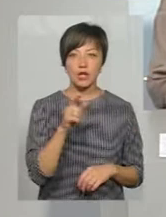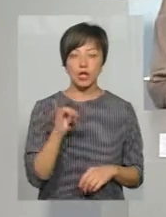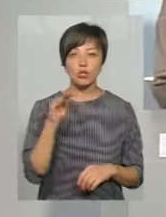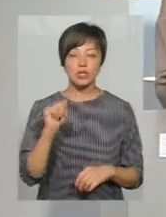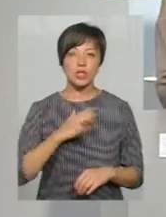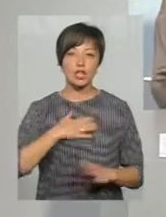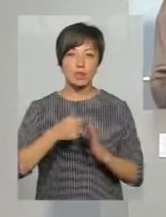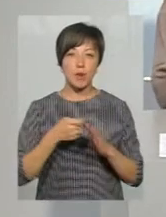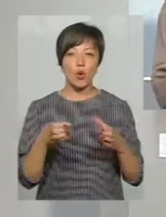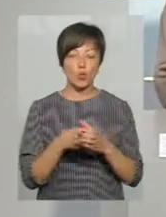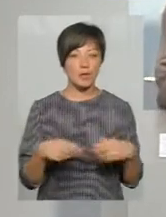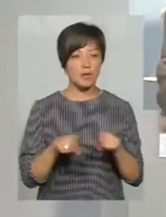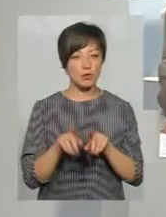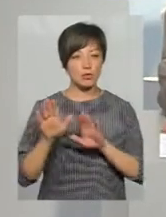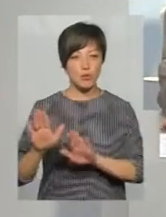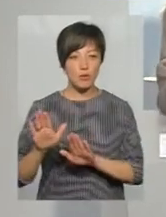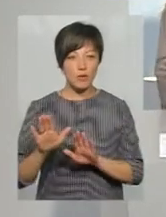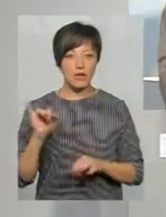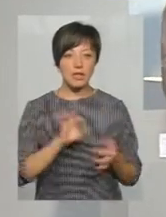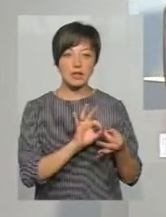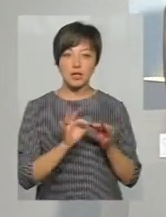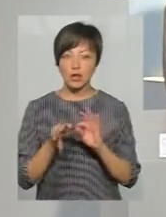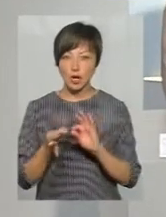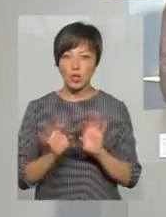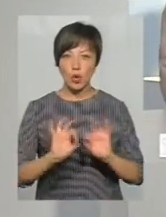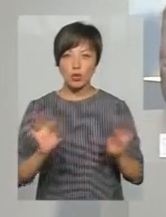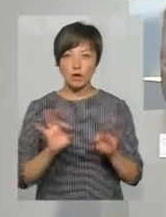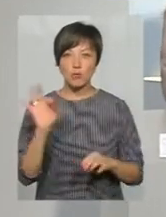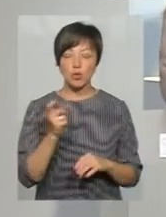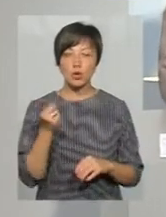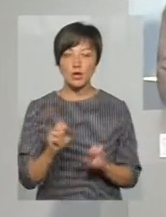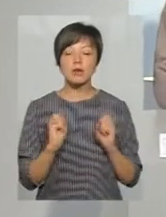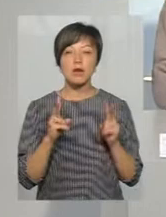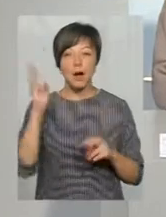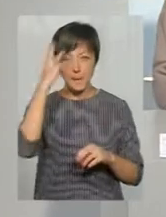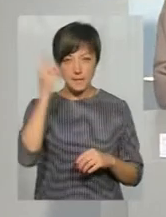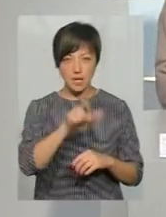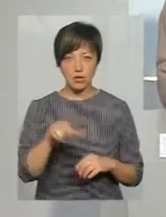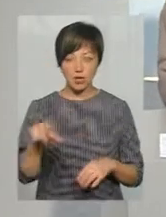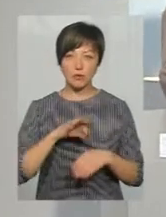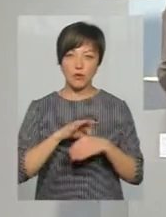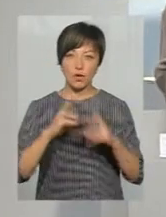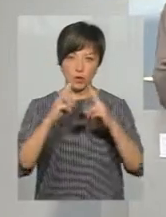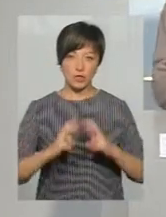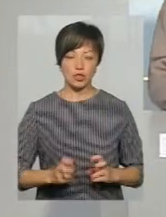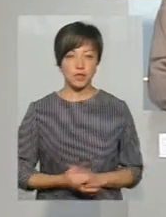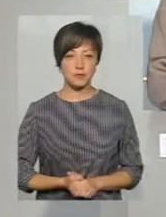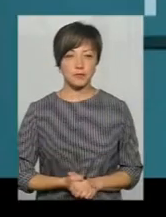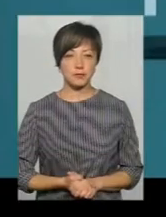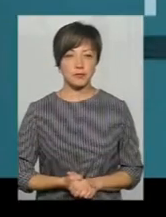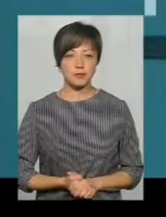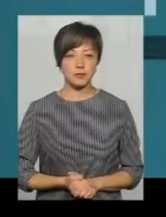знімальна група сьогодні також побували і детальніше розкажуть про те, як же хмельничани проходили обстеження. Прошу.